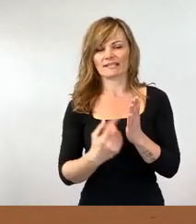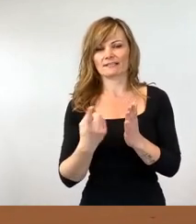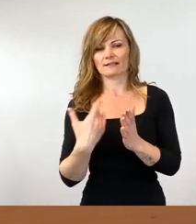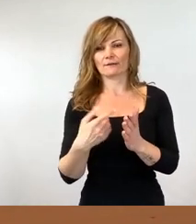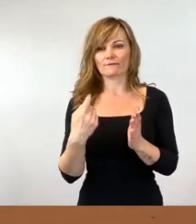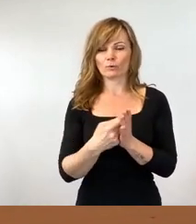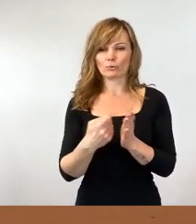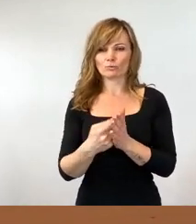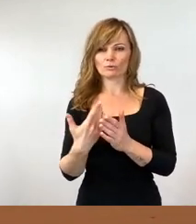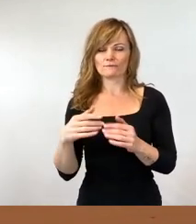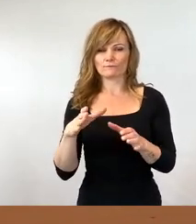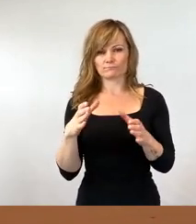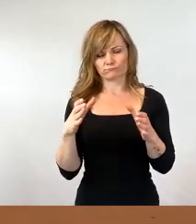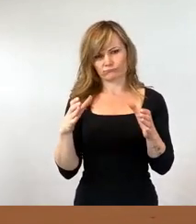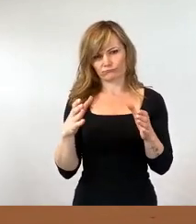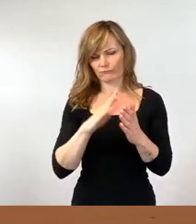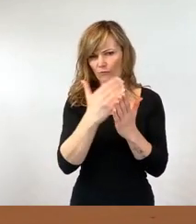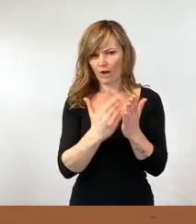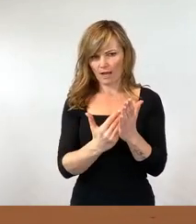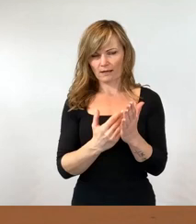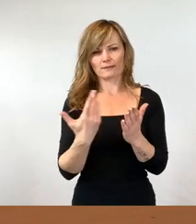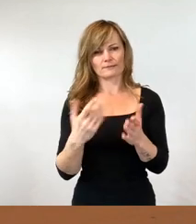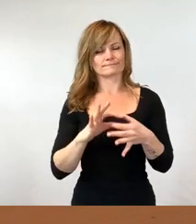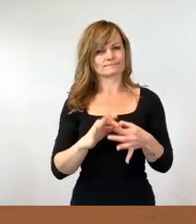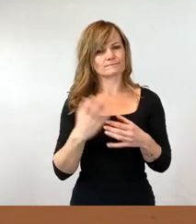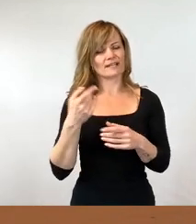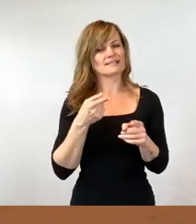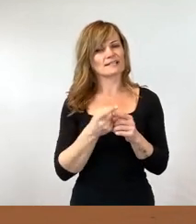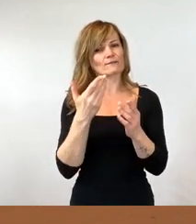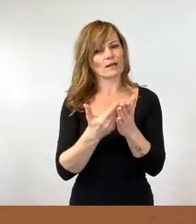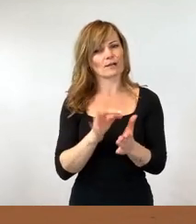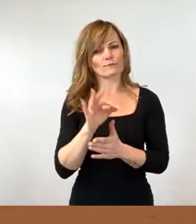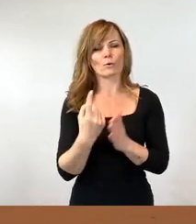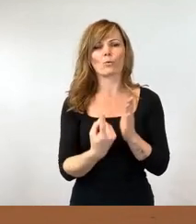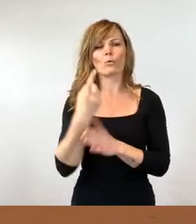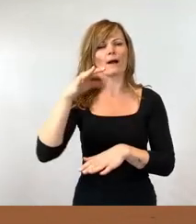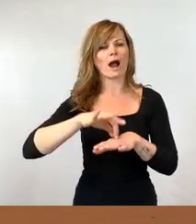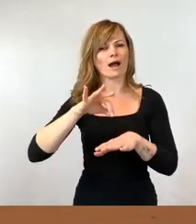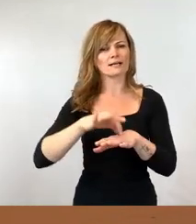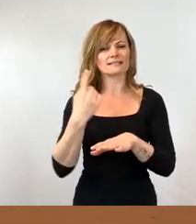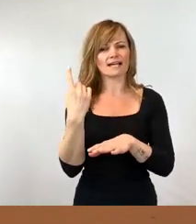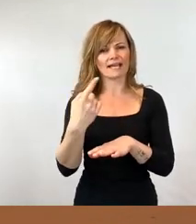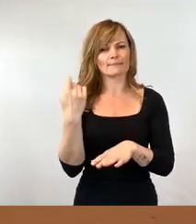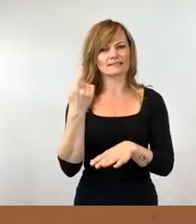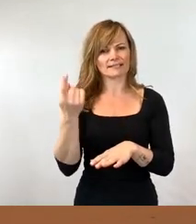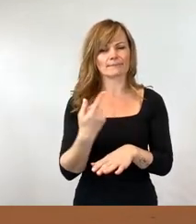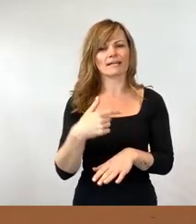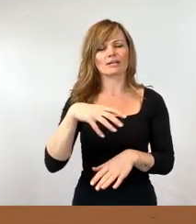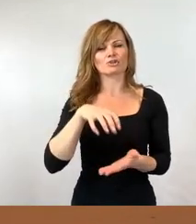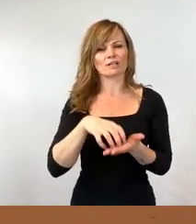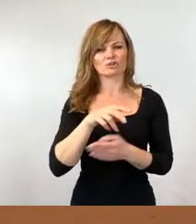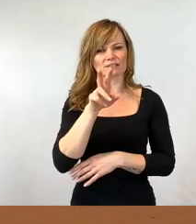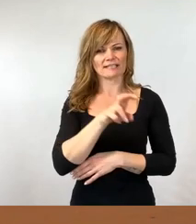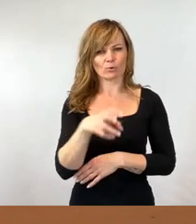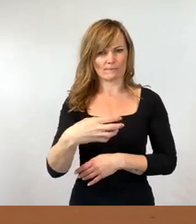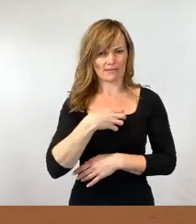Bonusteilung auf Grundlage einer Zielvereinbarung für einen Oberarzt des Eigenbetriebes der Klinikum Dresden in folgenden Beschluss gefasst. Der Stadtrat